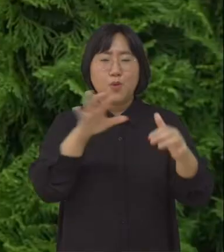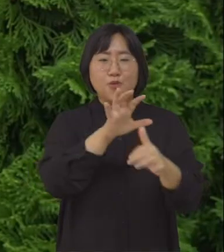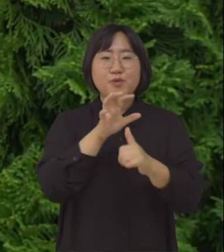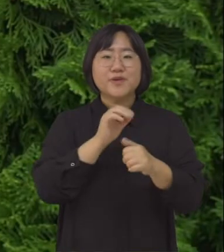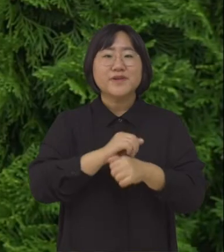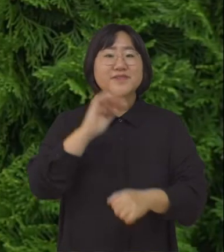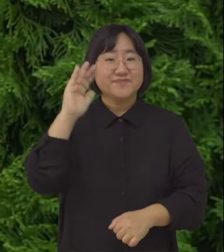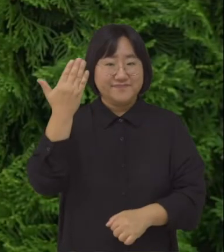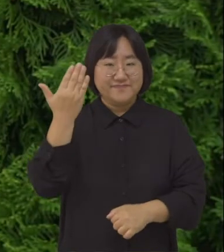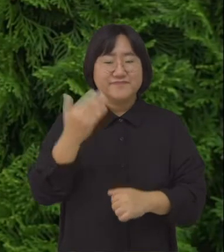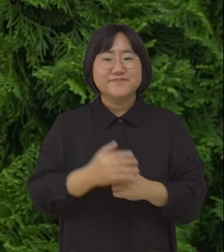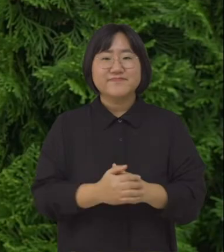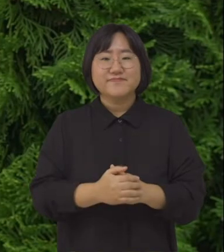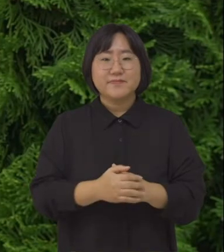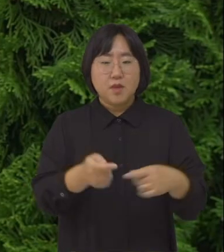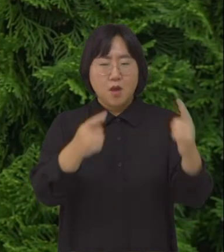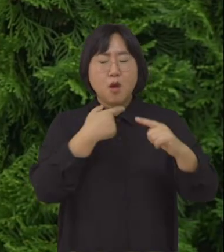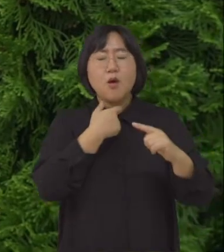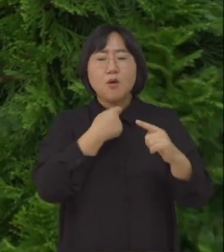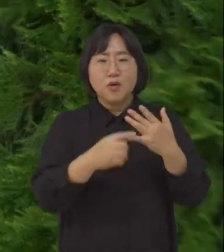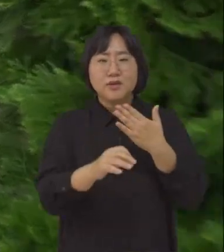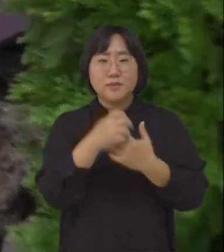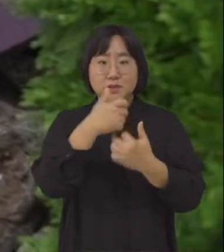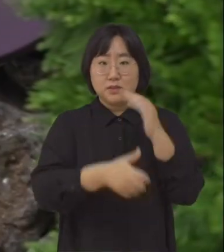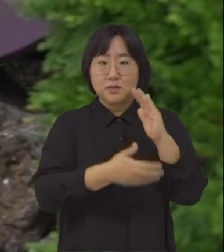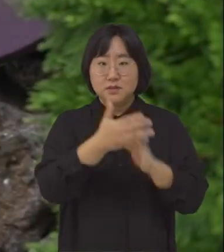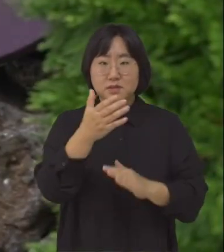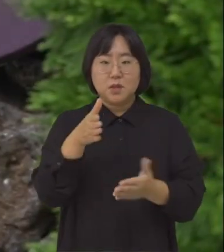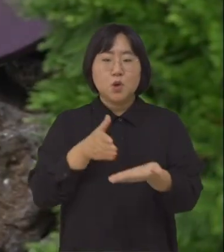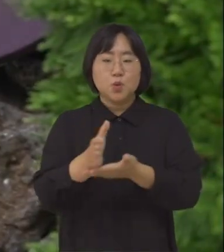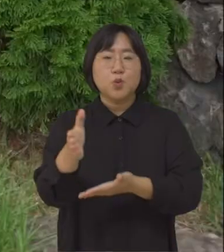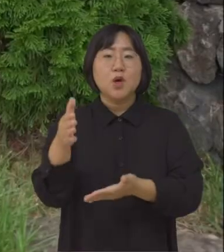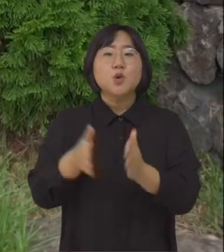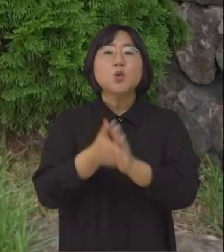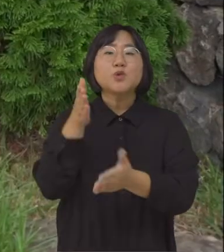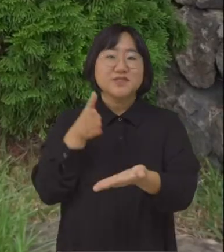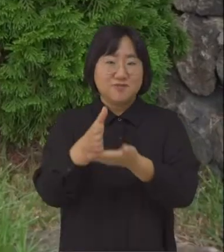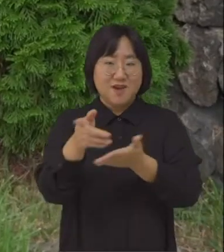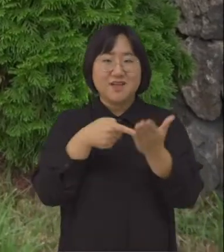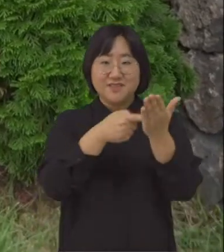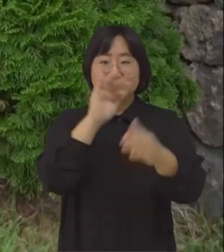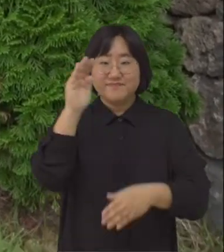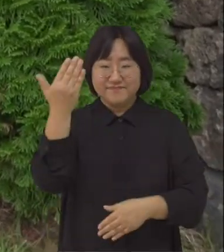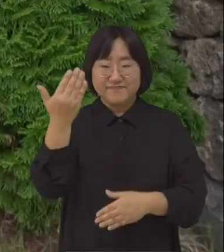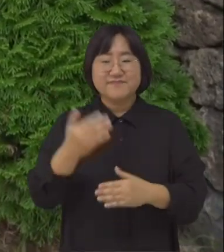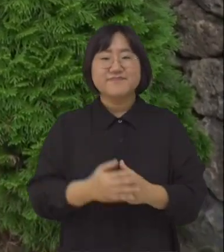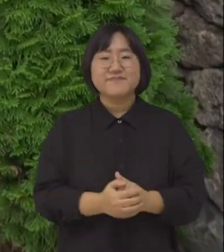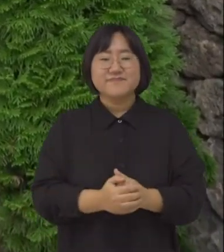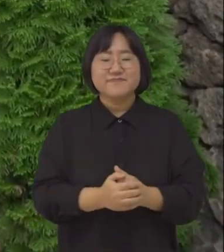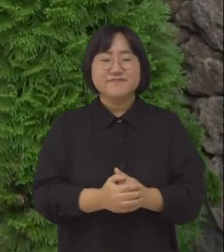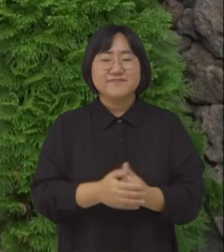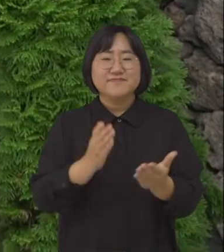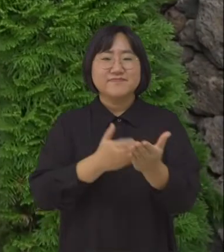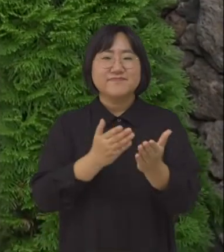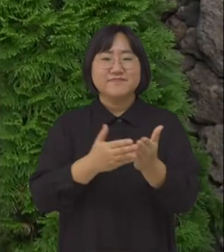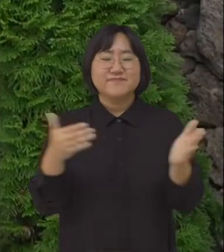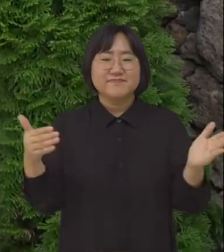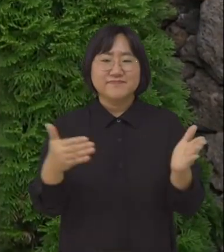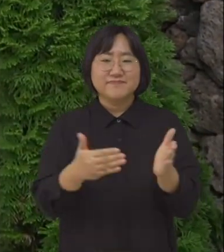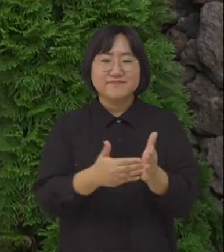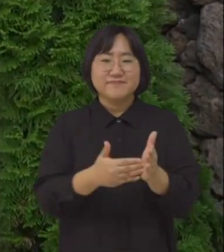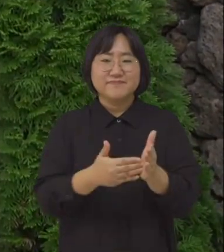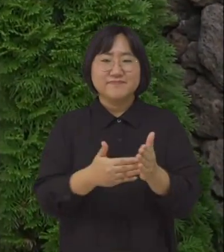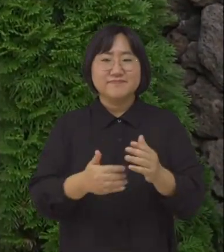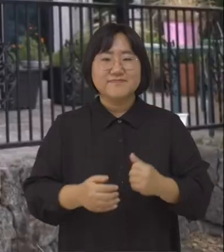활용됩니다. 참여를 원하시는 분은 서귀포시청 도시과로 신청하시면 됩니다. 지금까지 서귀포시에서